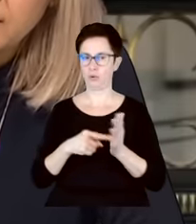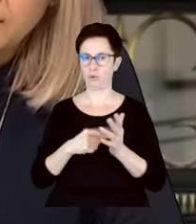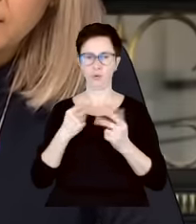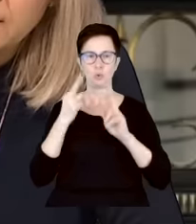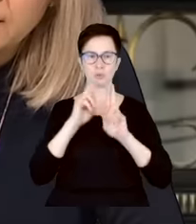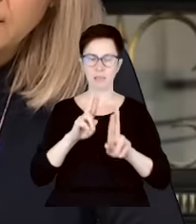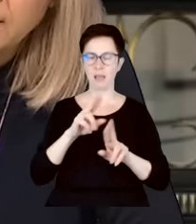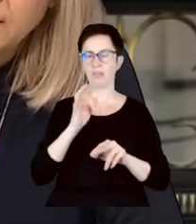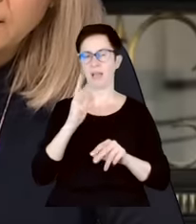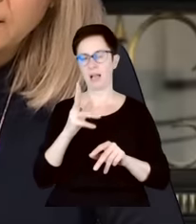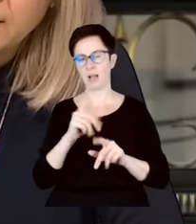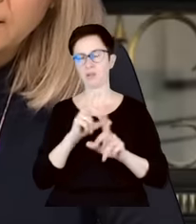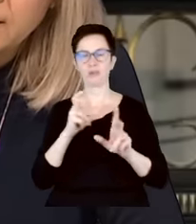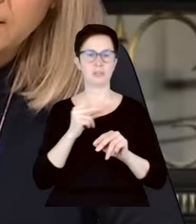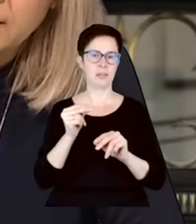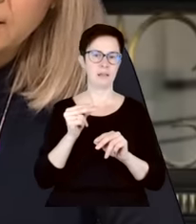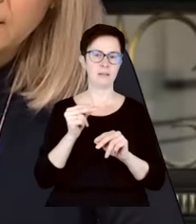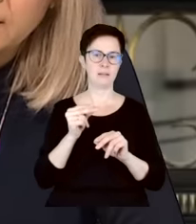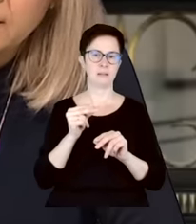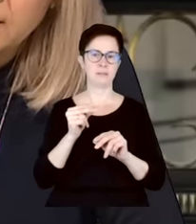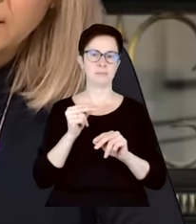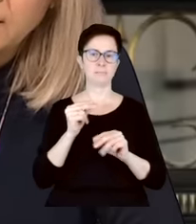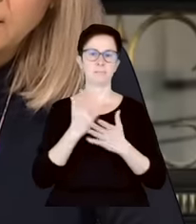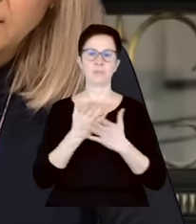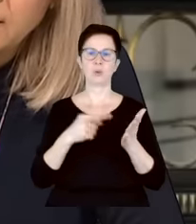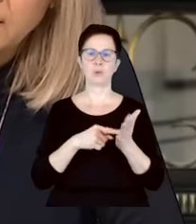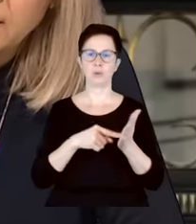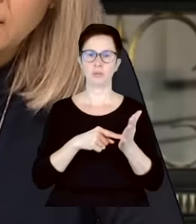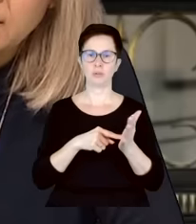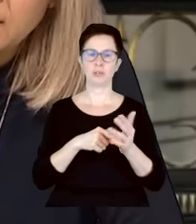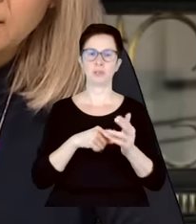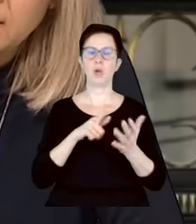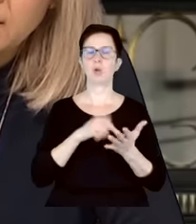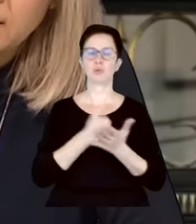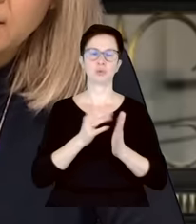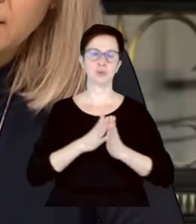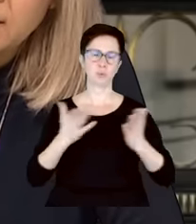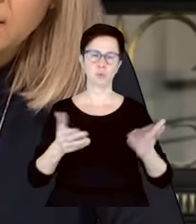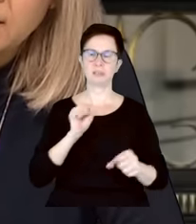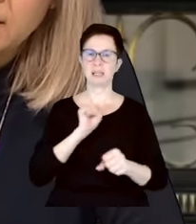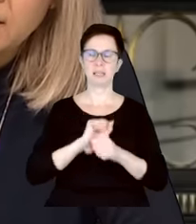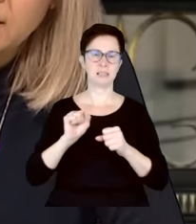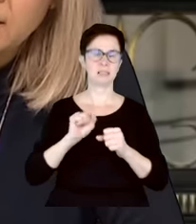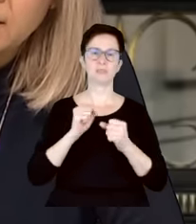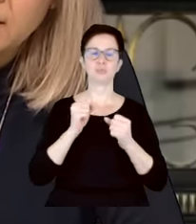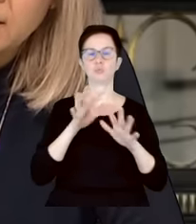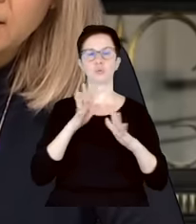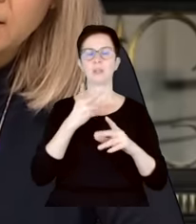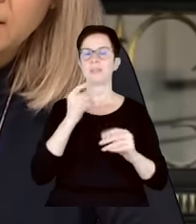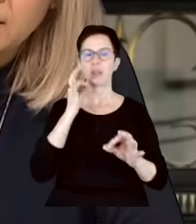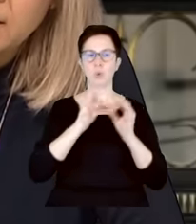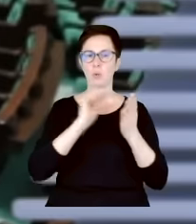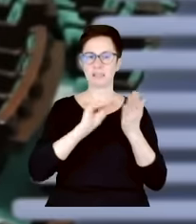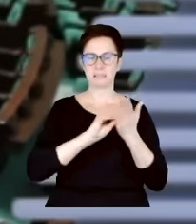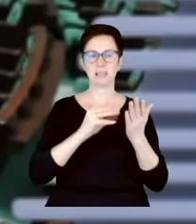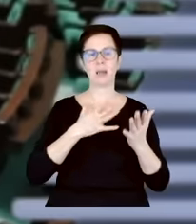Konstytucyjny czy nie. Chodzi o to, że konstytucja w tym przypadku jest szalenie nieprecyzyjna i daje bardzo szerokie pole